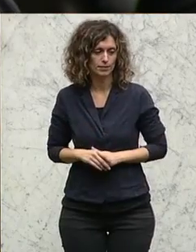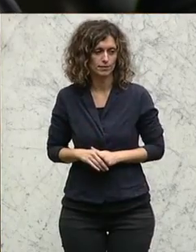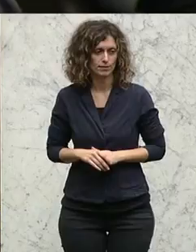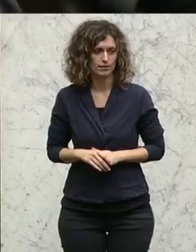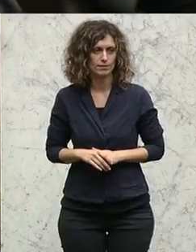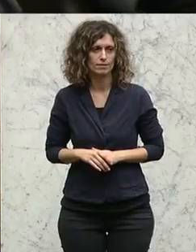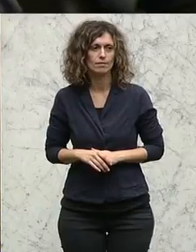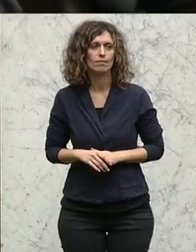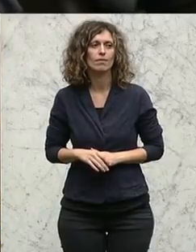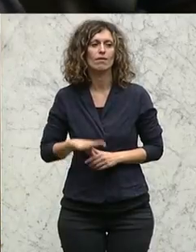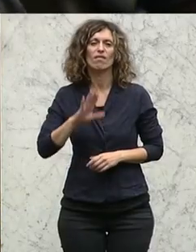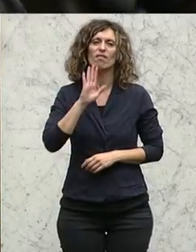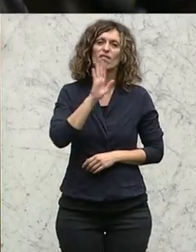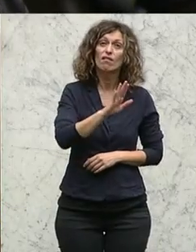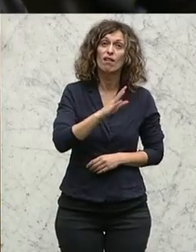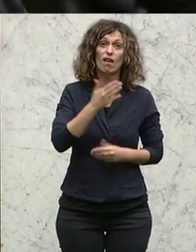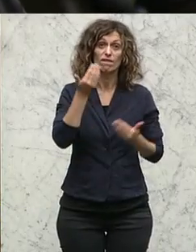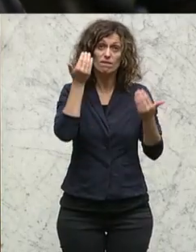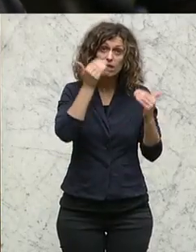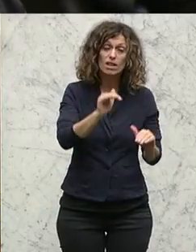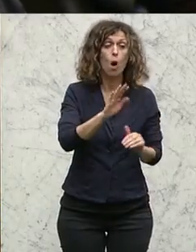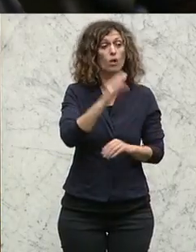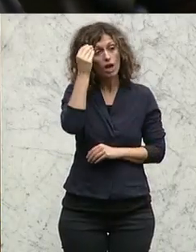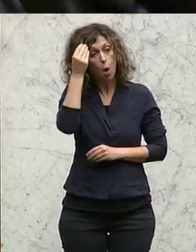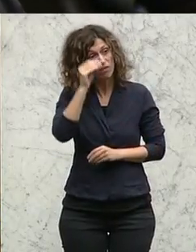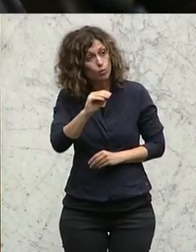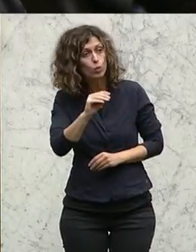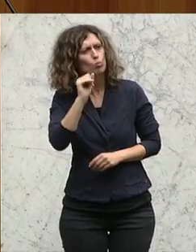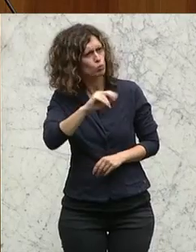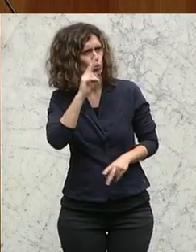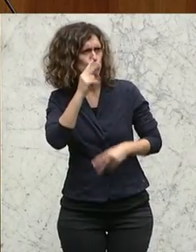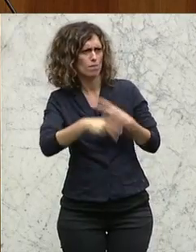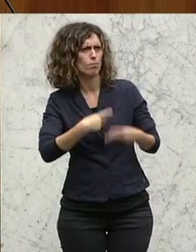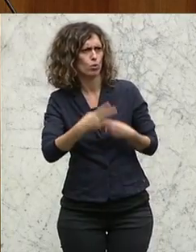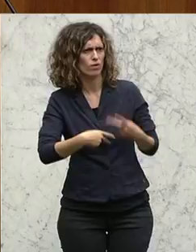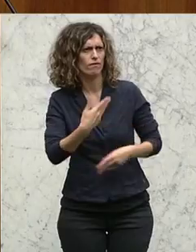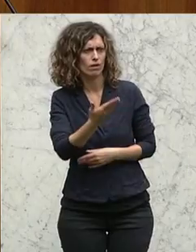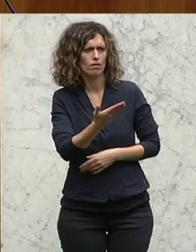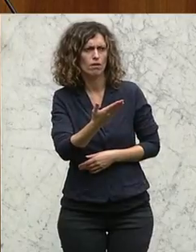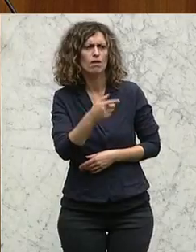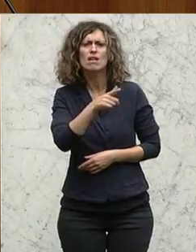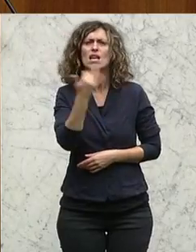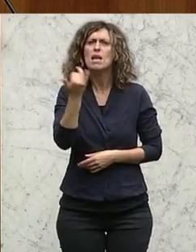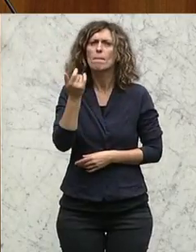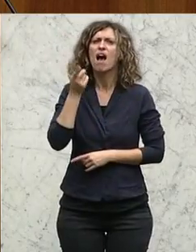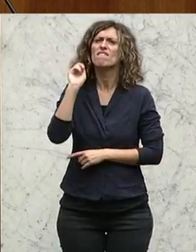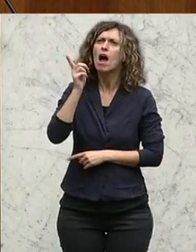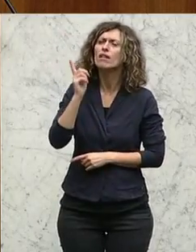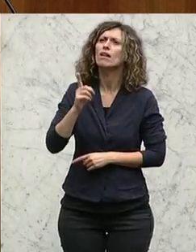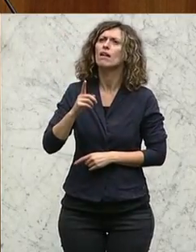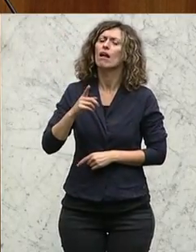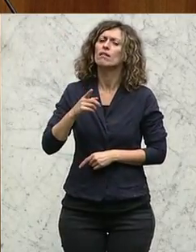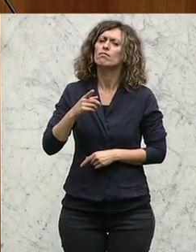Ihre... Ihr... Glaubwürdigkeit müssen wir schon einmal ein bisschen überprüfen. Weil auf der anderen Seite warnen Sie immer vor Lebensmitteln von